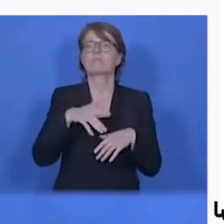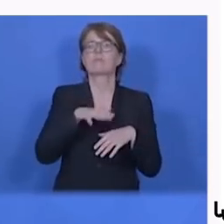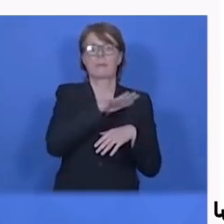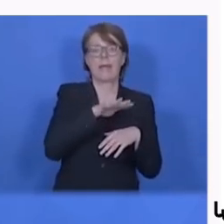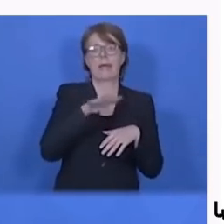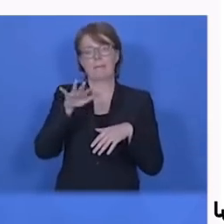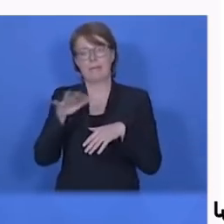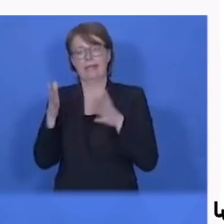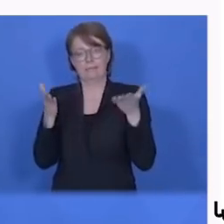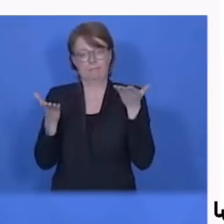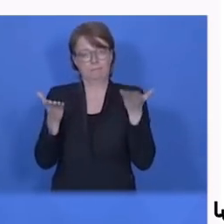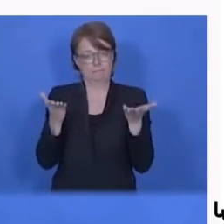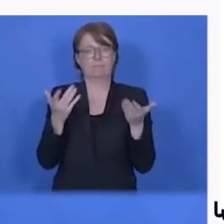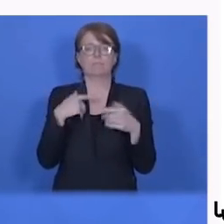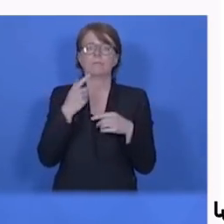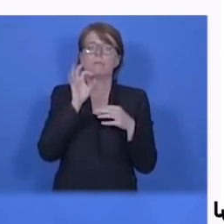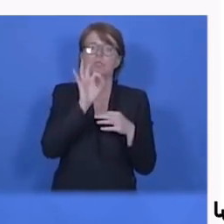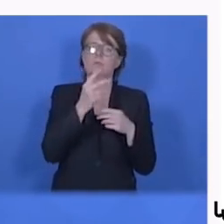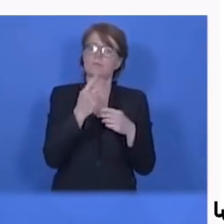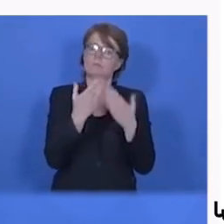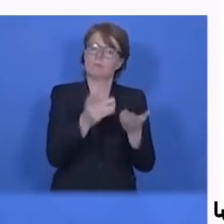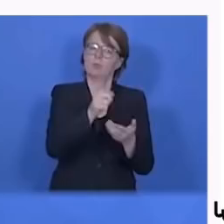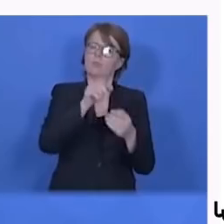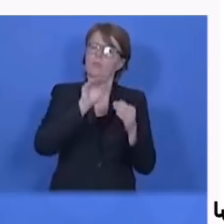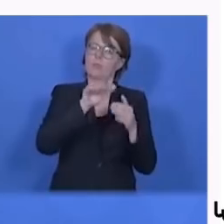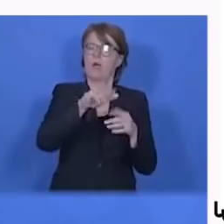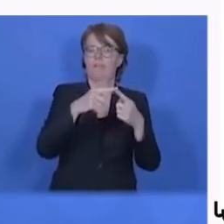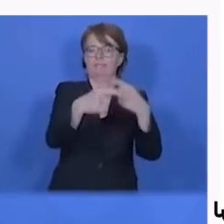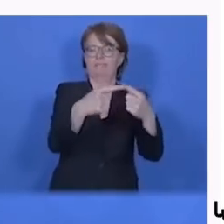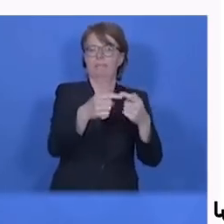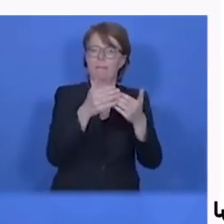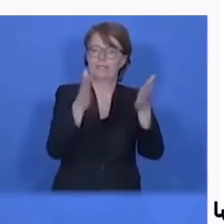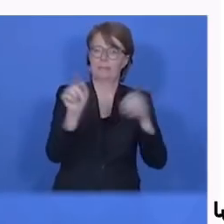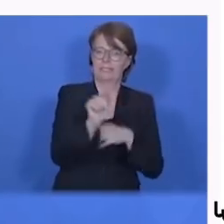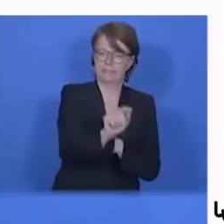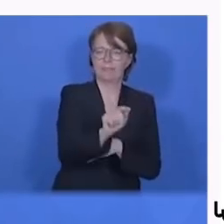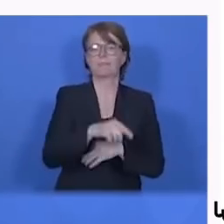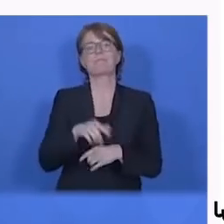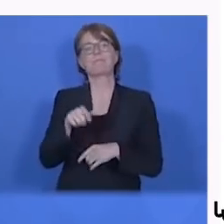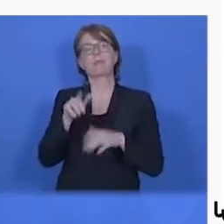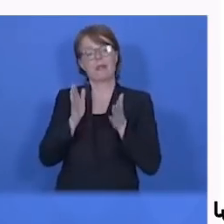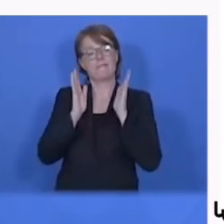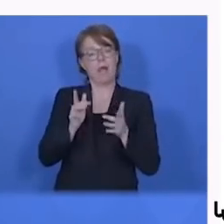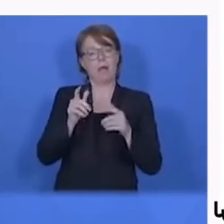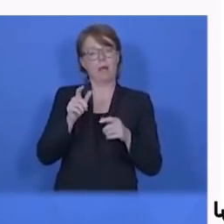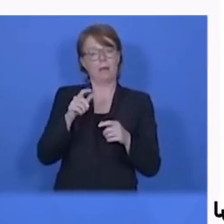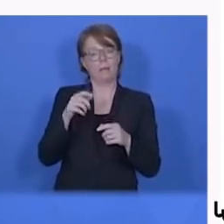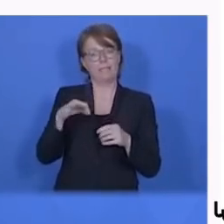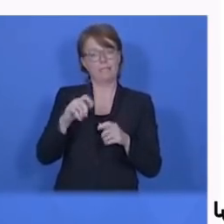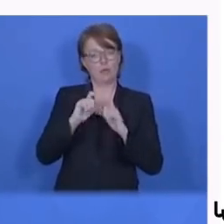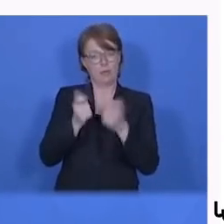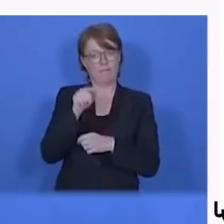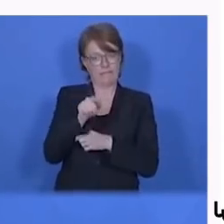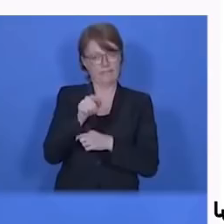دیگه گرفتن که توی این مپس با هم دیگه میپردازیم مهم اینه که خانم مرکل این بار گفتن که با